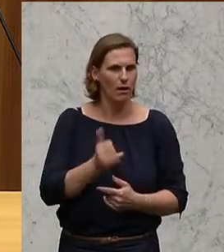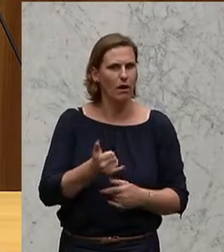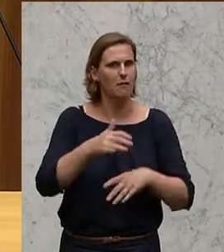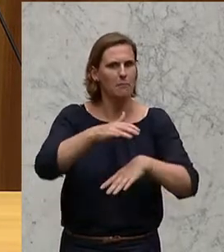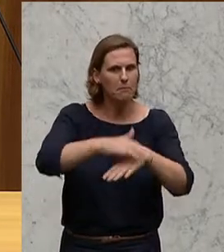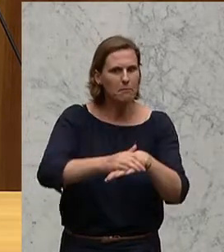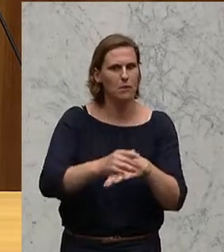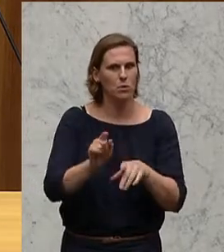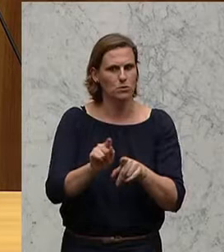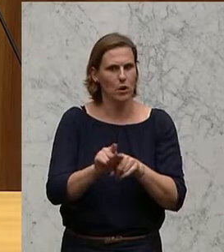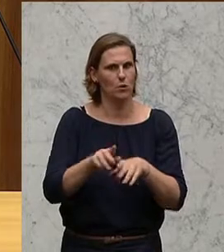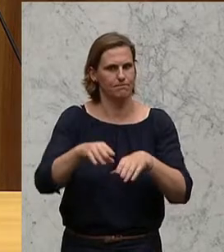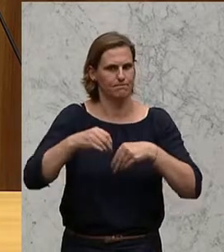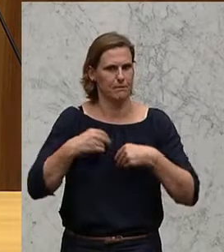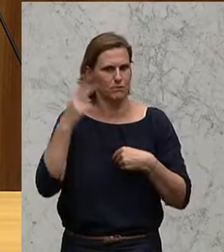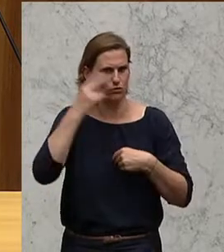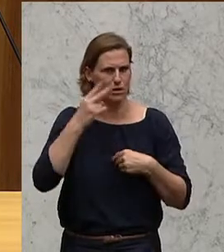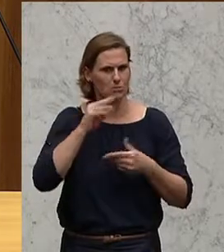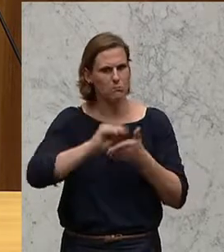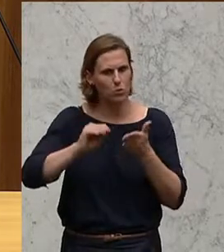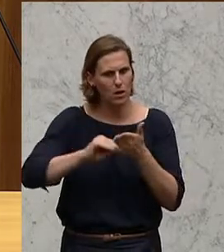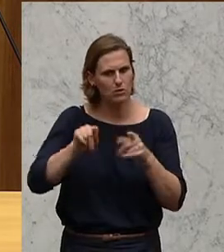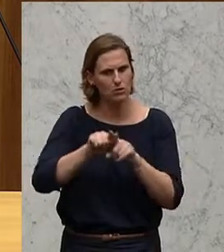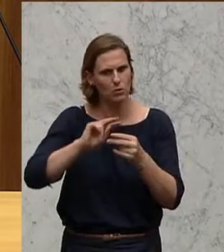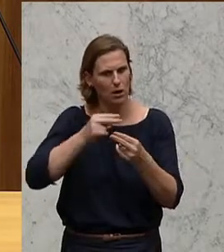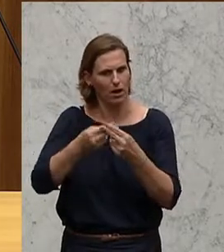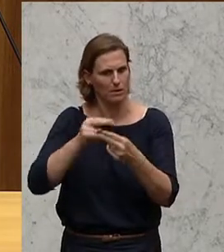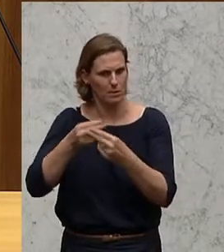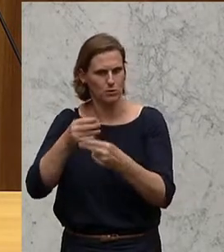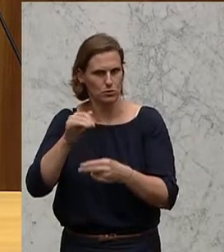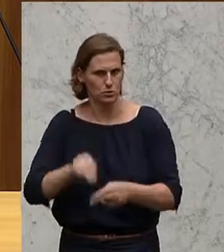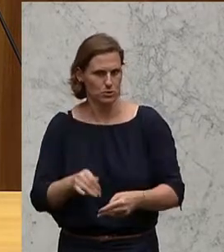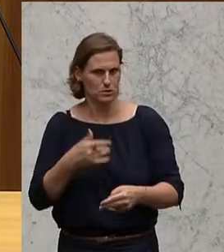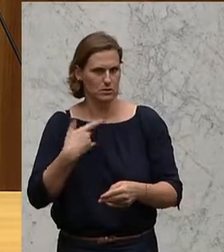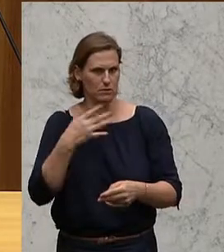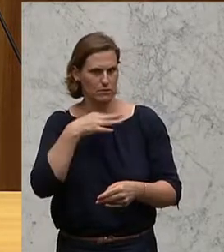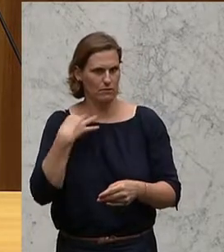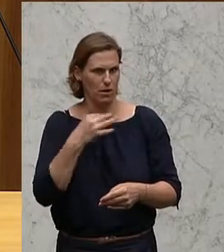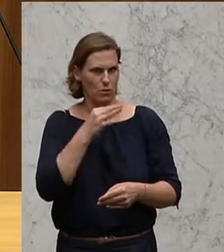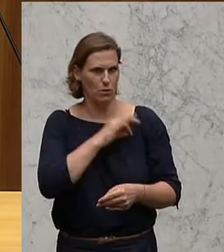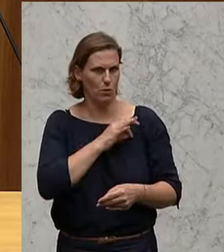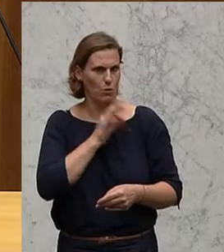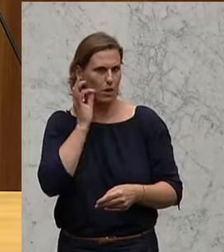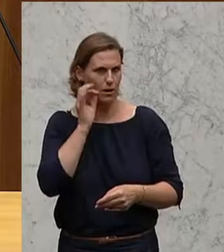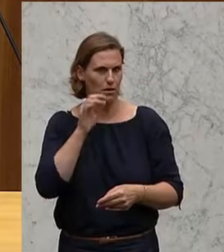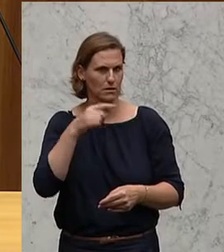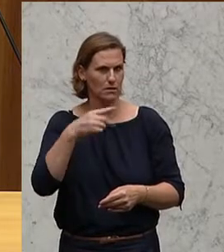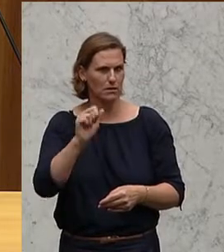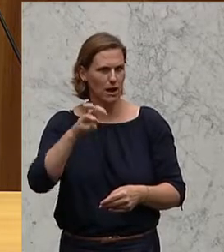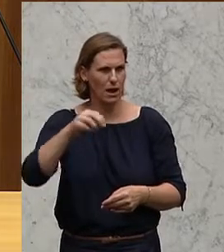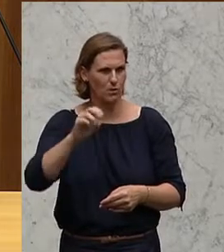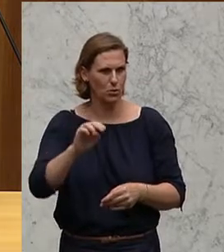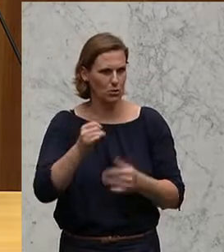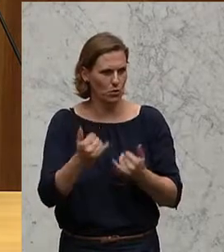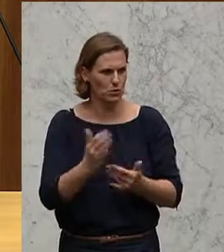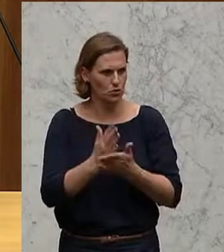oder einsehen, dass es notwendig ist, hier bürokratische und dergleichen Anpassungen vorzunehmen. Die Frau Kollegin Garmann hat es heute schon thematisiert und das ist mir noch wichtig, das auch